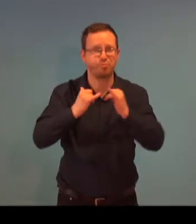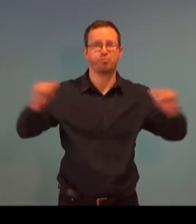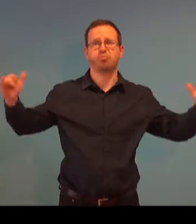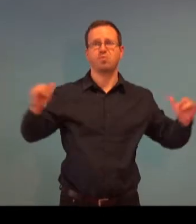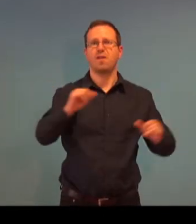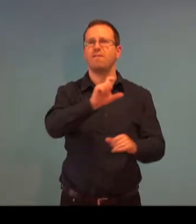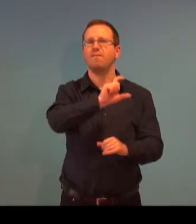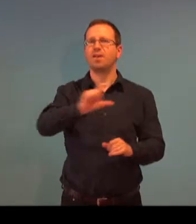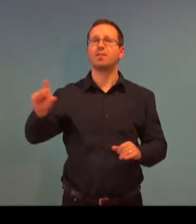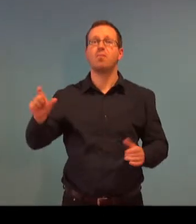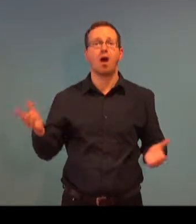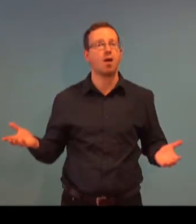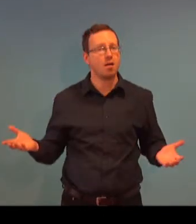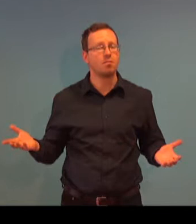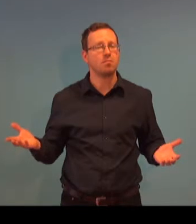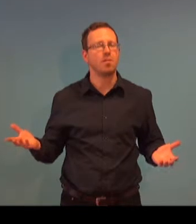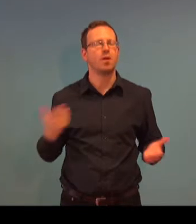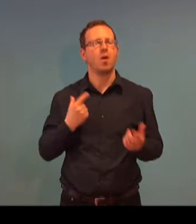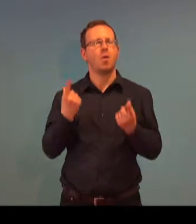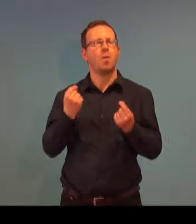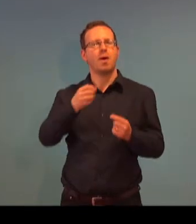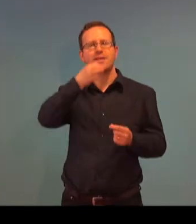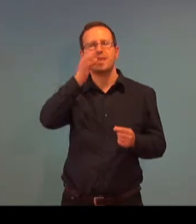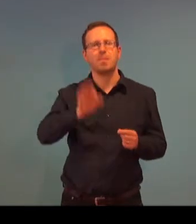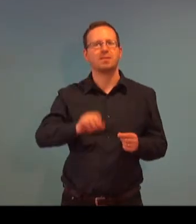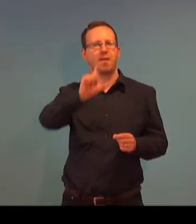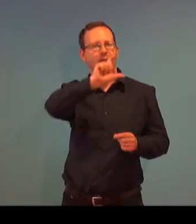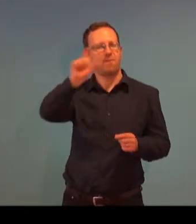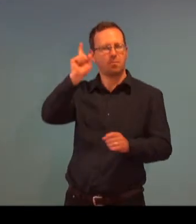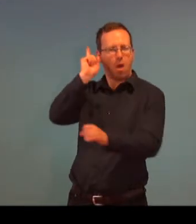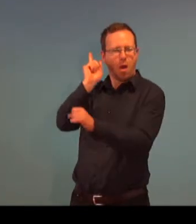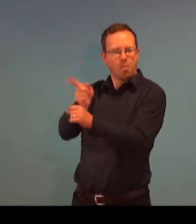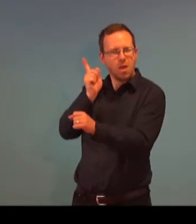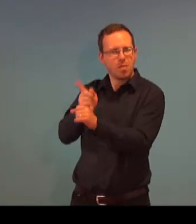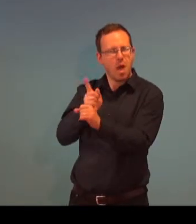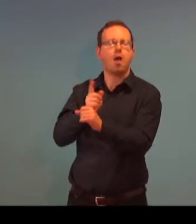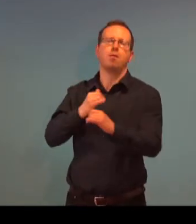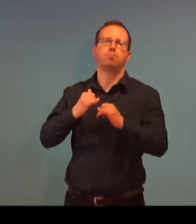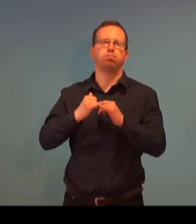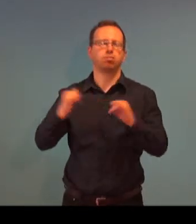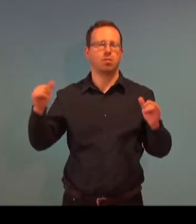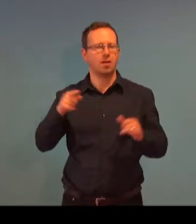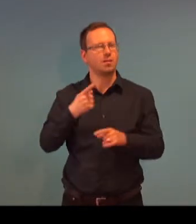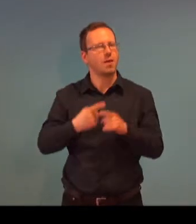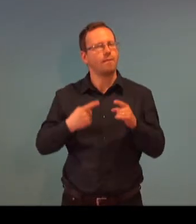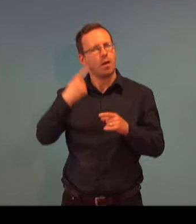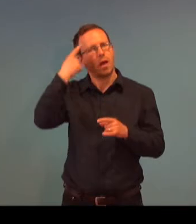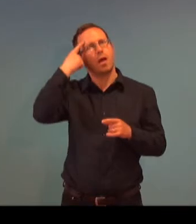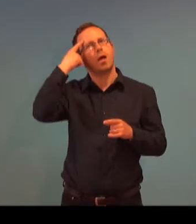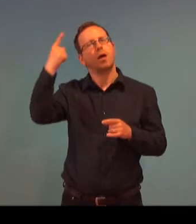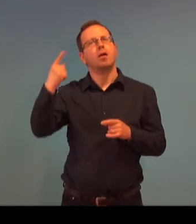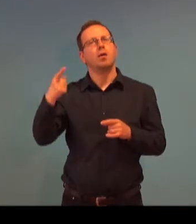kteří jsou s osobami se zdravotním postižením, tak dělalo kompletační práce pro německého